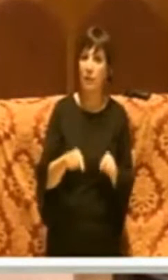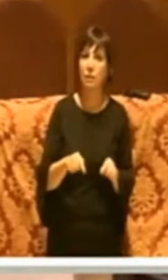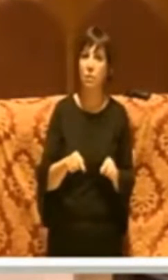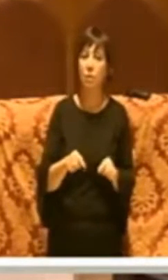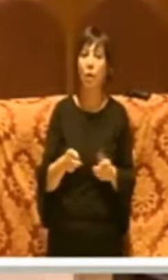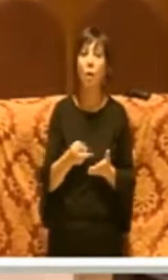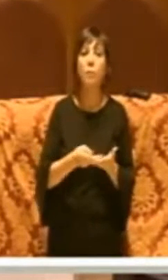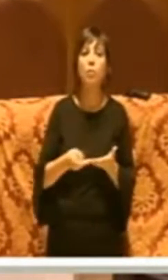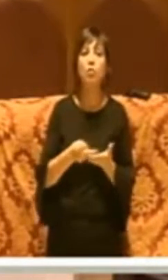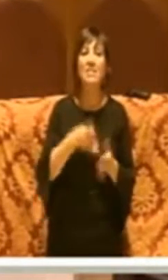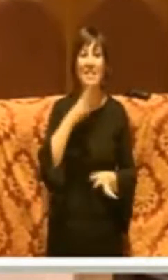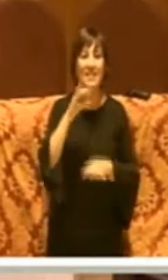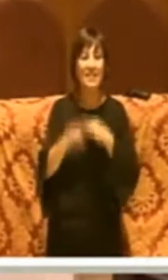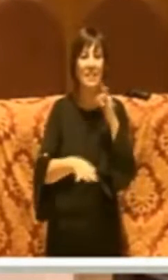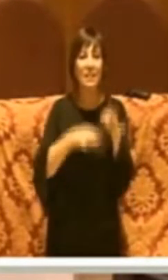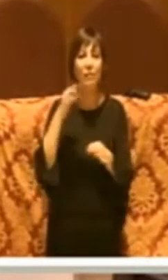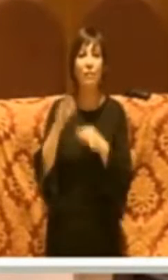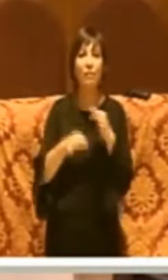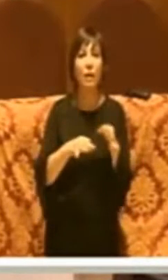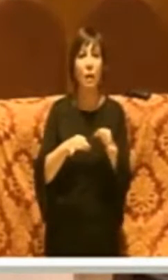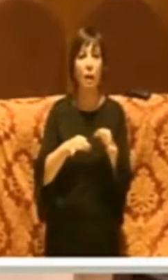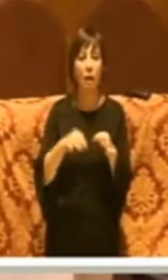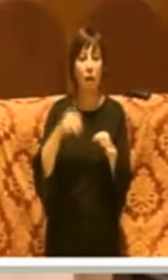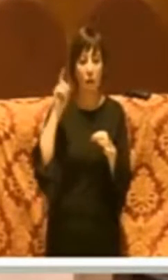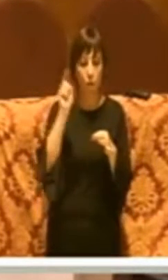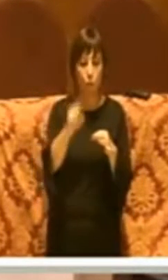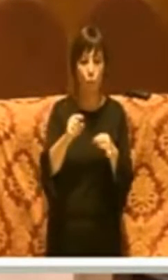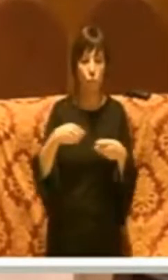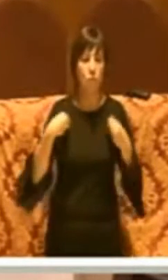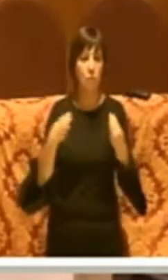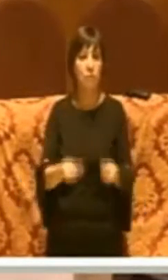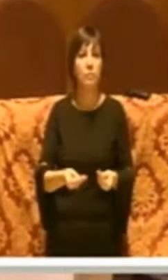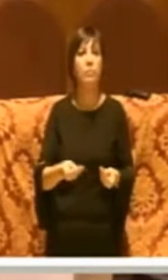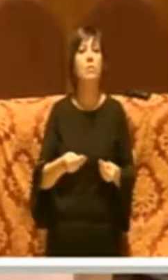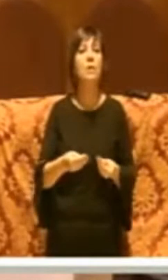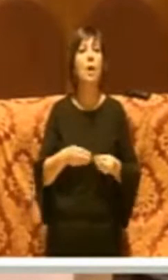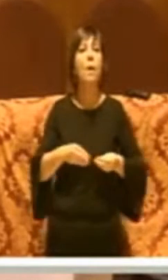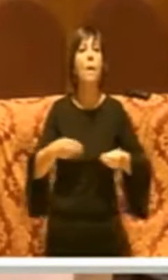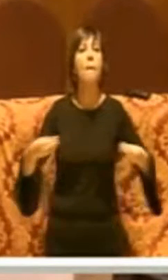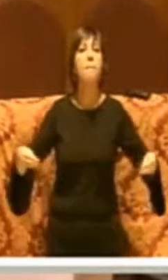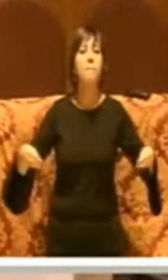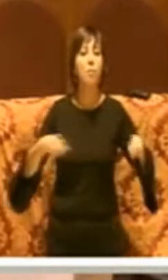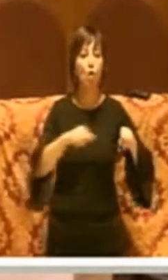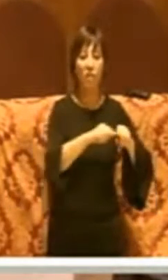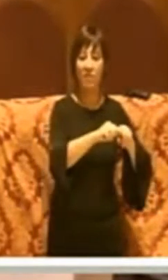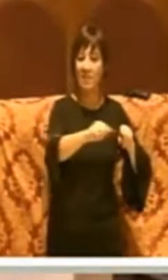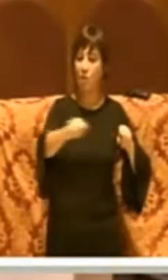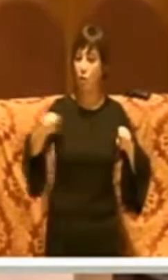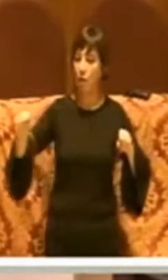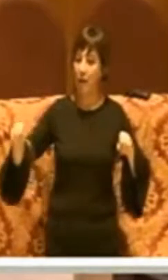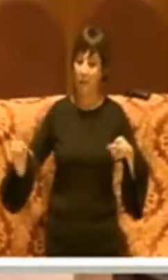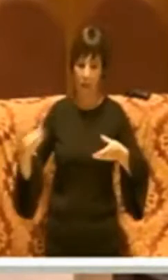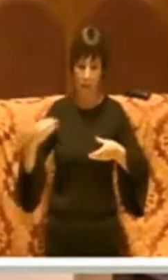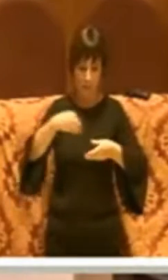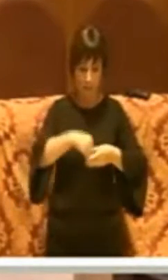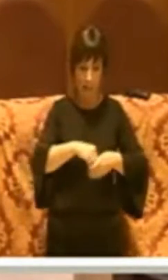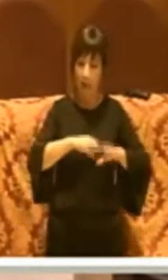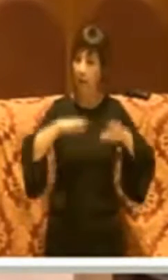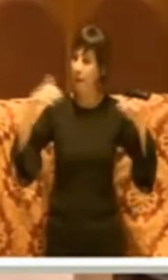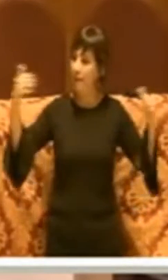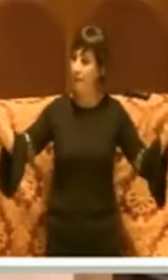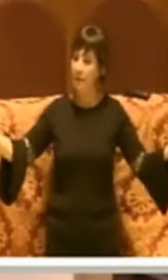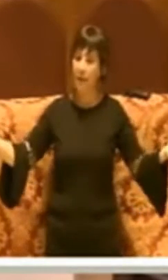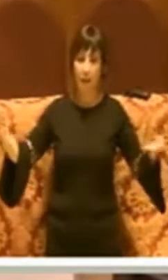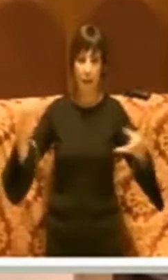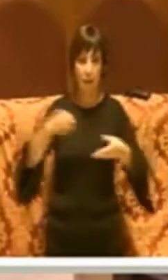significa che tu metti in campo le professionalità interne ed esterne al Dipartimento